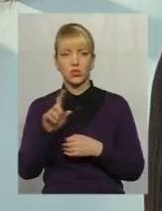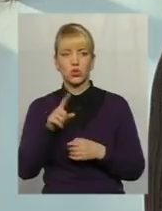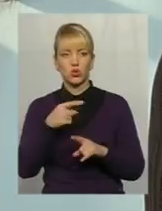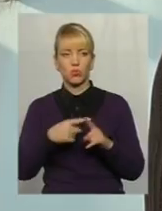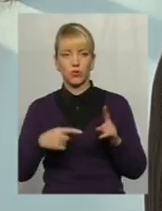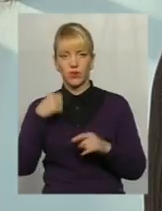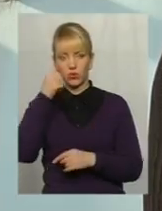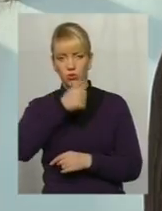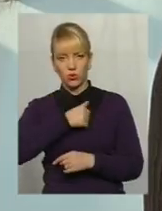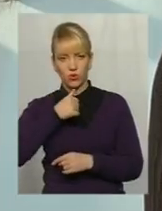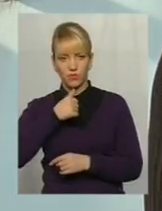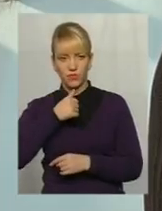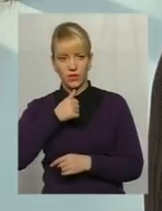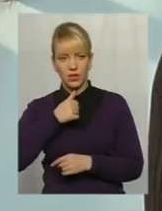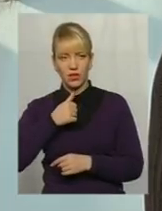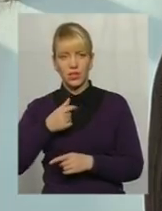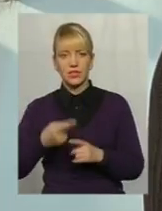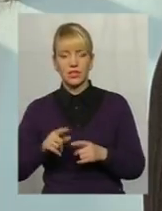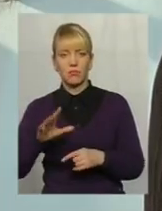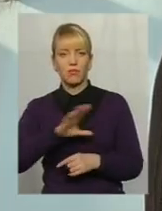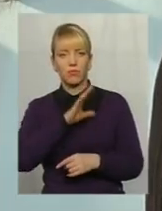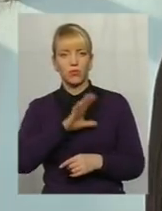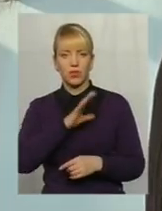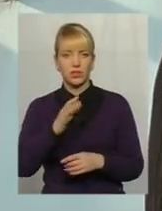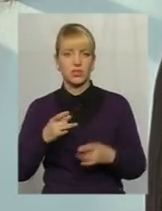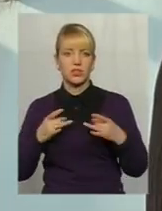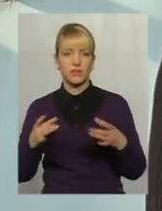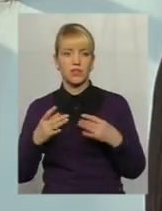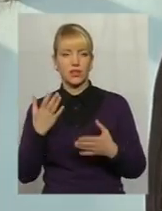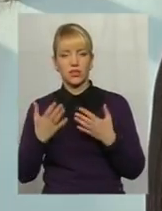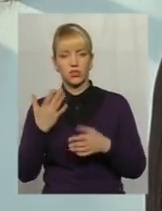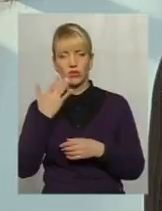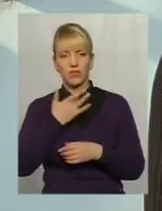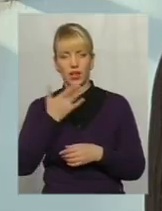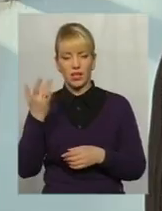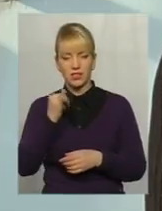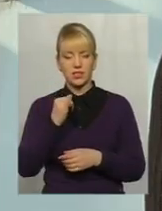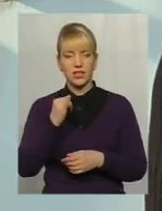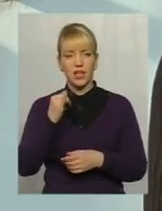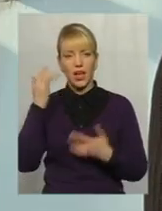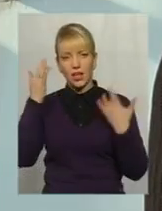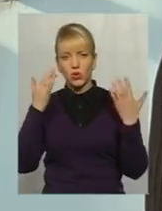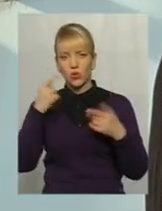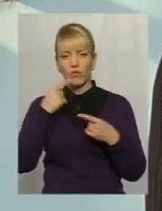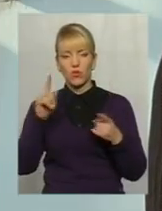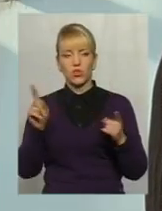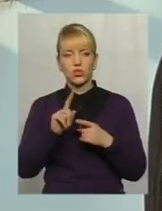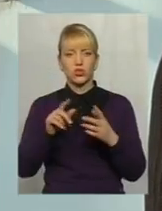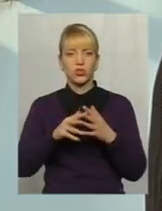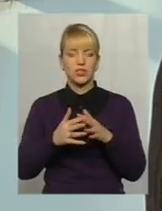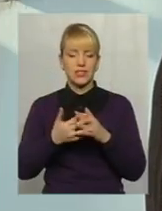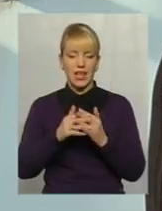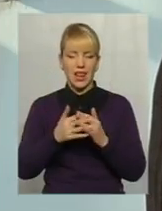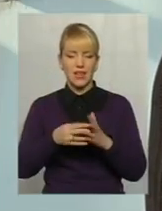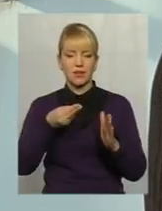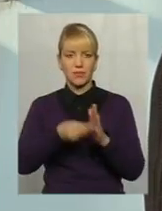року це було свята. І якщо, наприклад, в радянській ідеології нам говорили про те, що селяни притісняли,